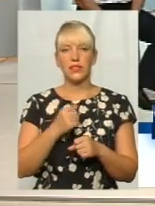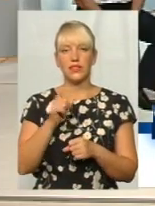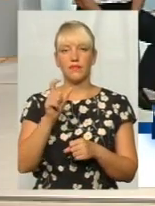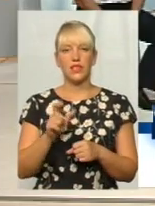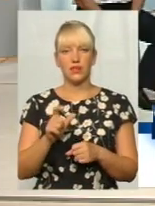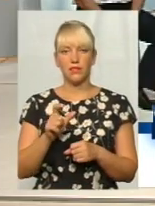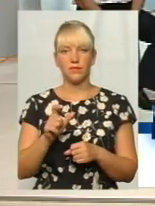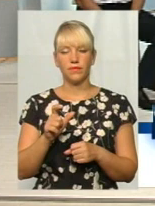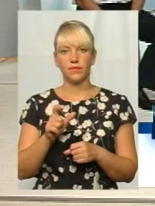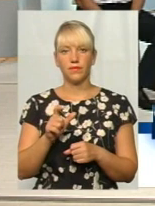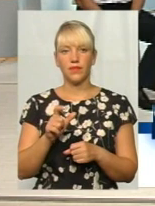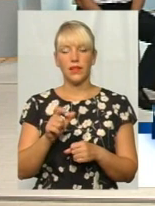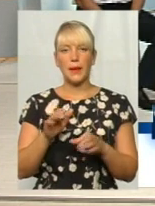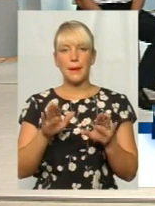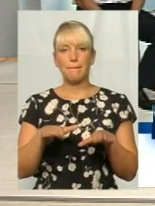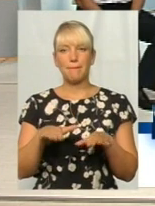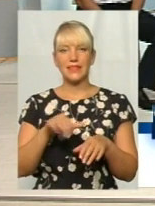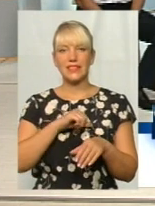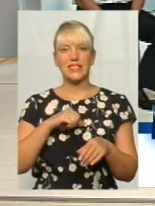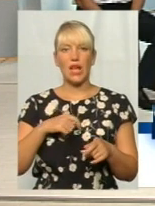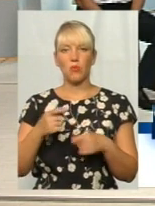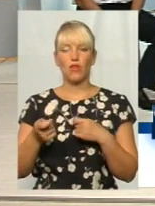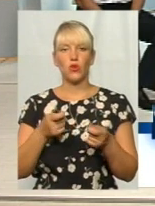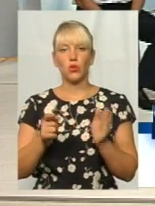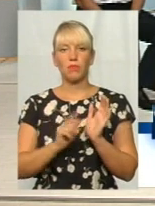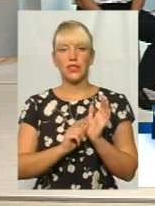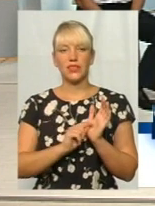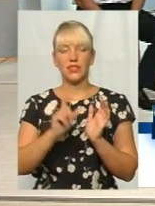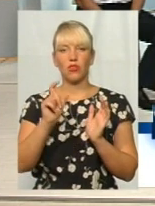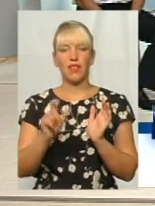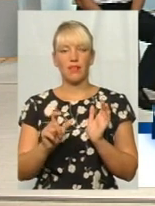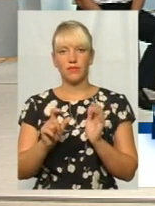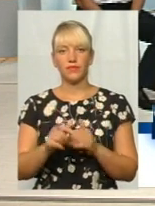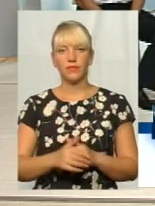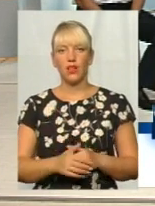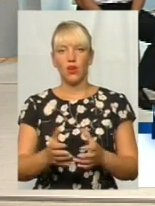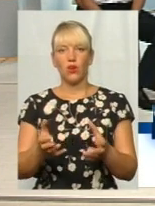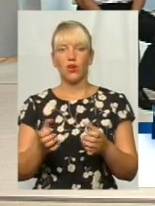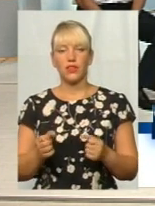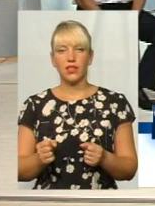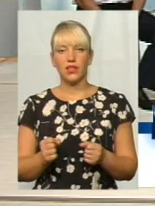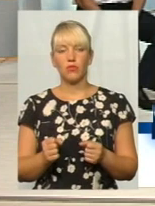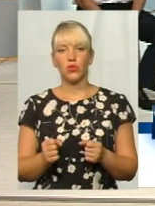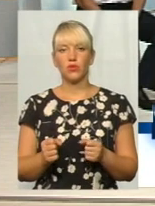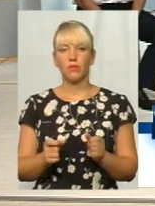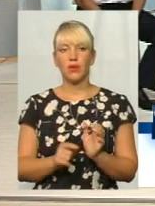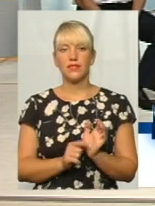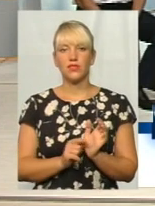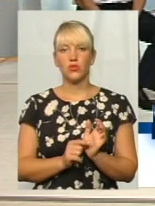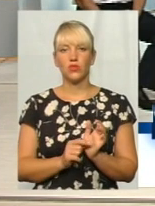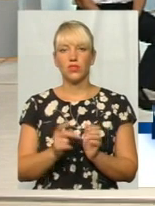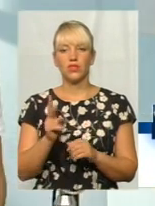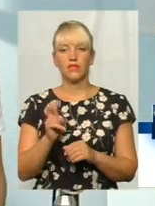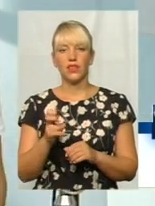місцевого образування в півзіоні, отримую пенсію